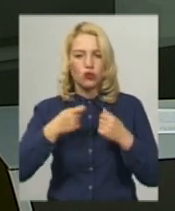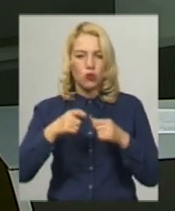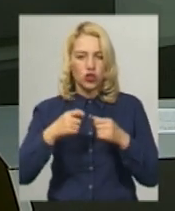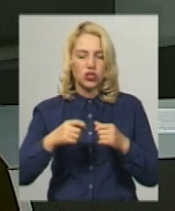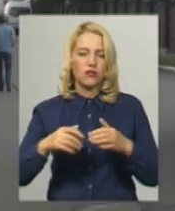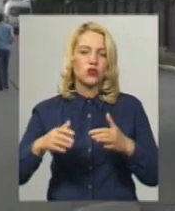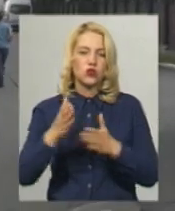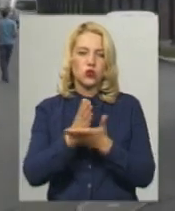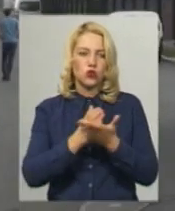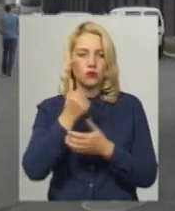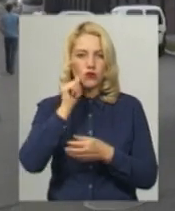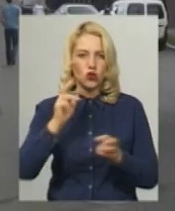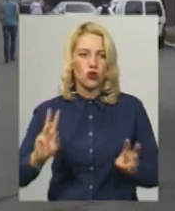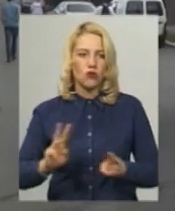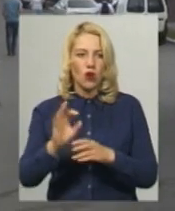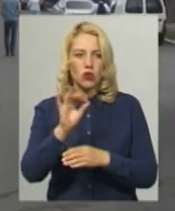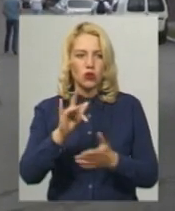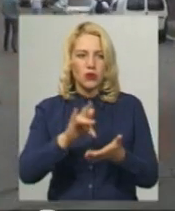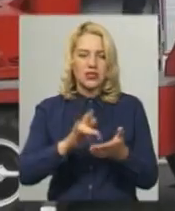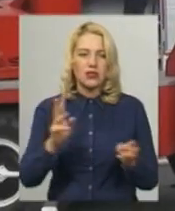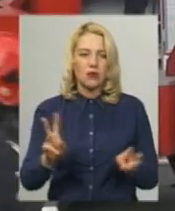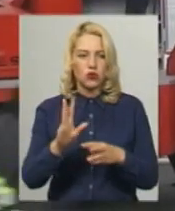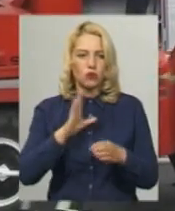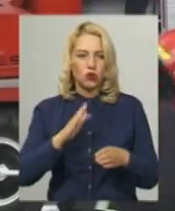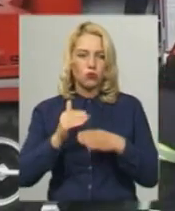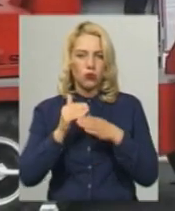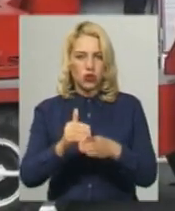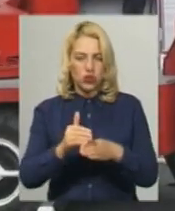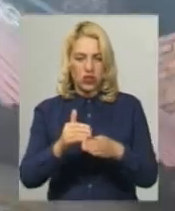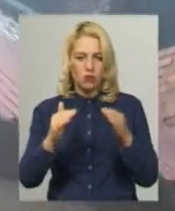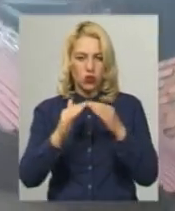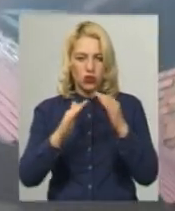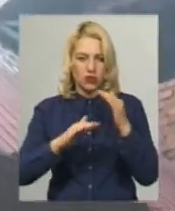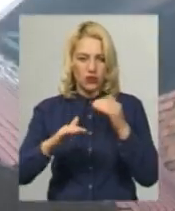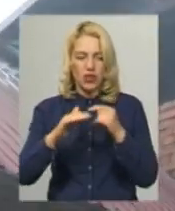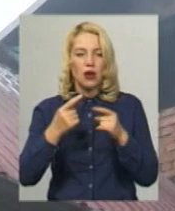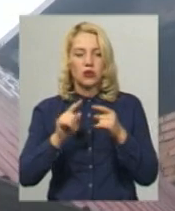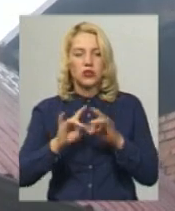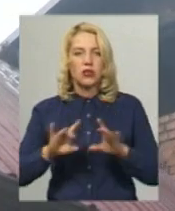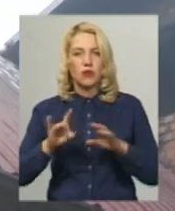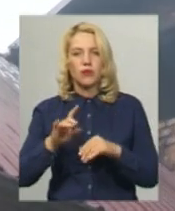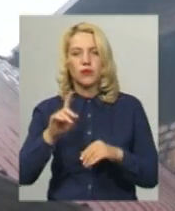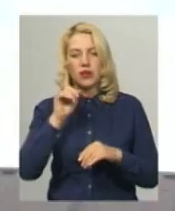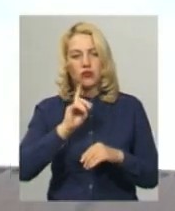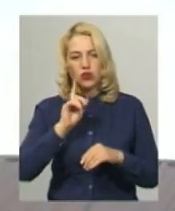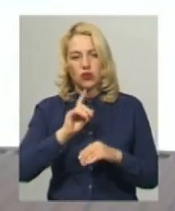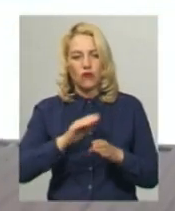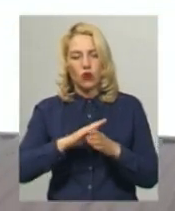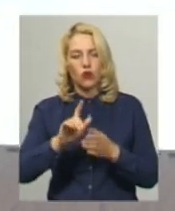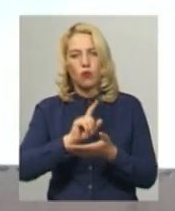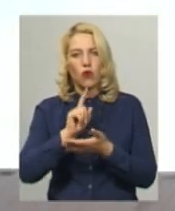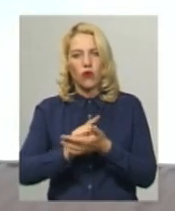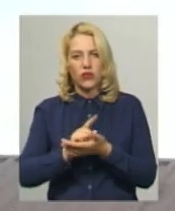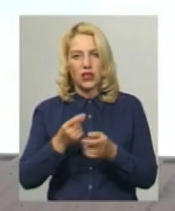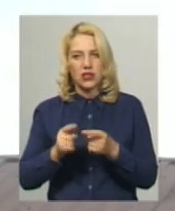горіло у обласному центрі. Пожежа виникла у допоміжній будівлі Віварію. Про це повідомив тимчасово виконуючий обов'язки начальника